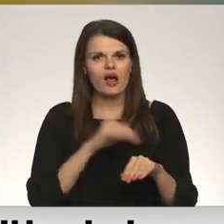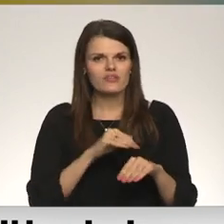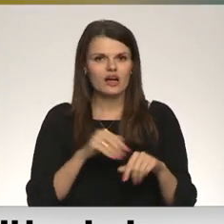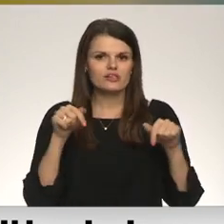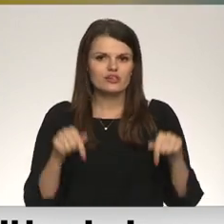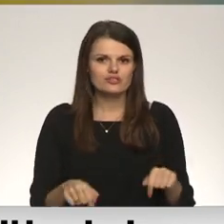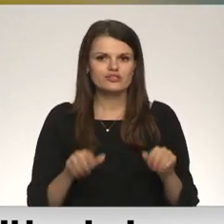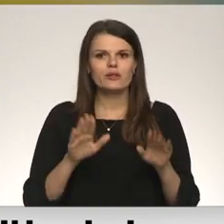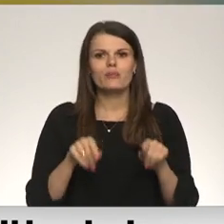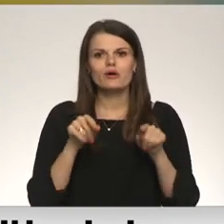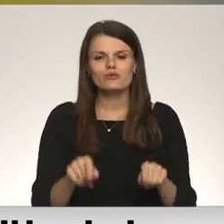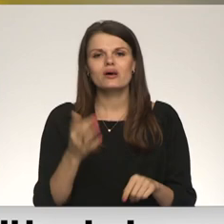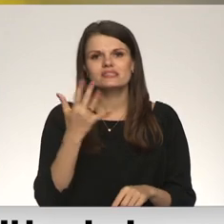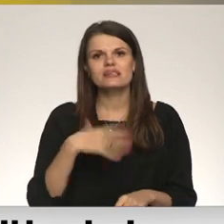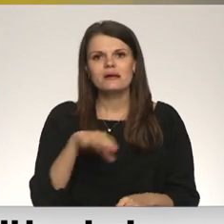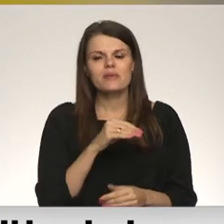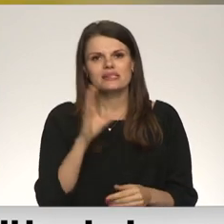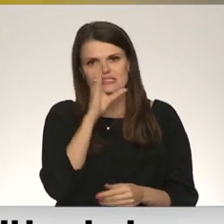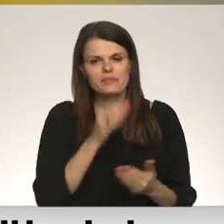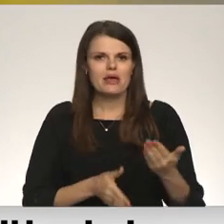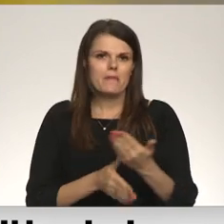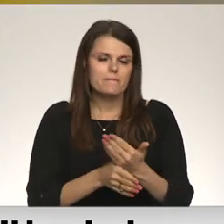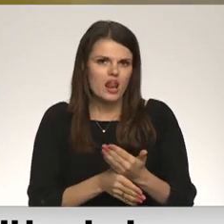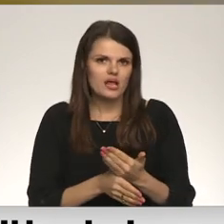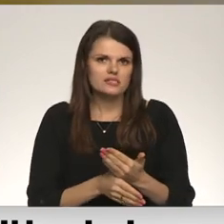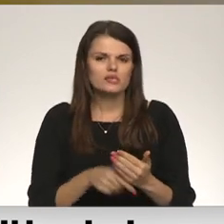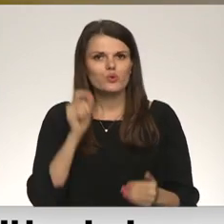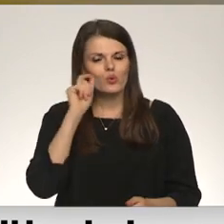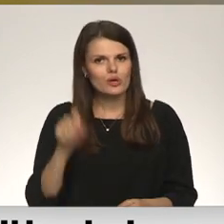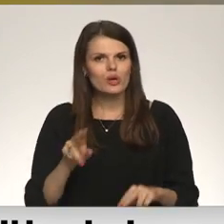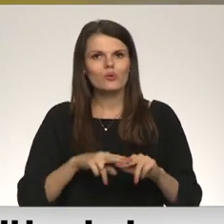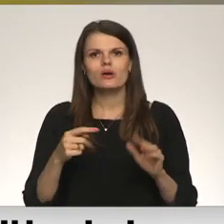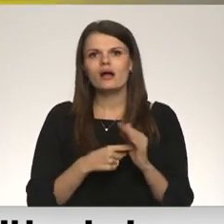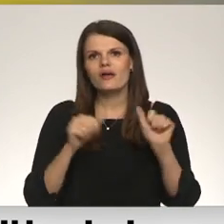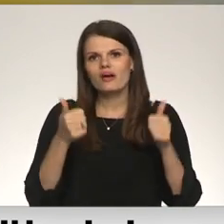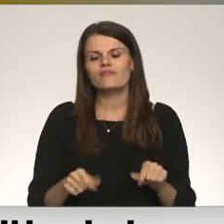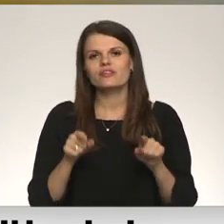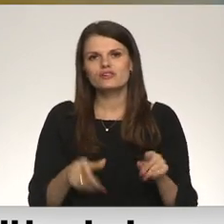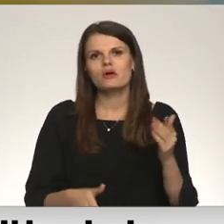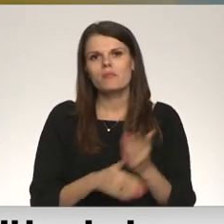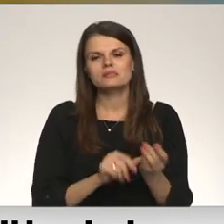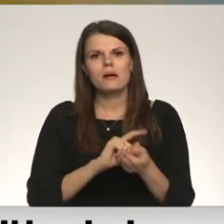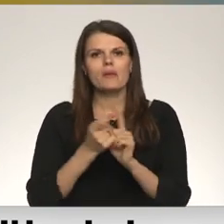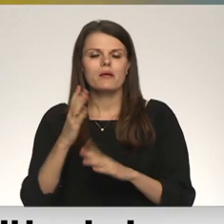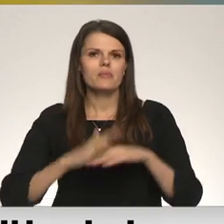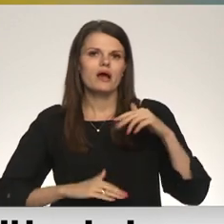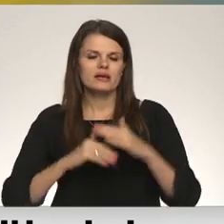studijā par to, cik mēs spējam palīdzēt Ukraiņai. Un kādā veidā šī palīdzība tiek pārvērsta